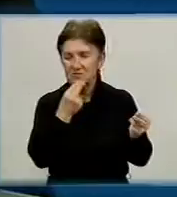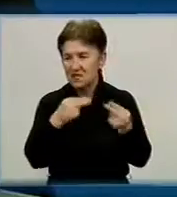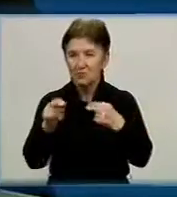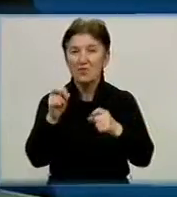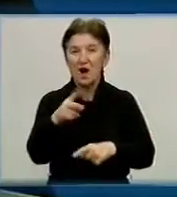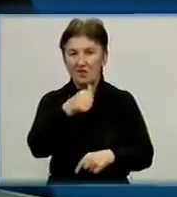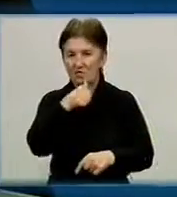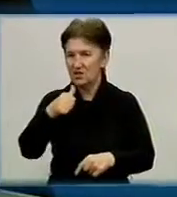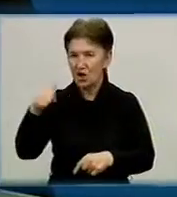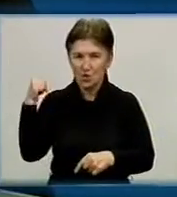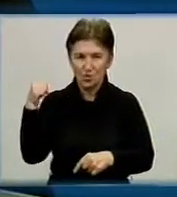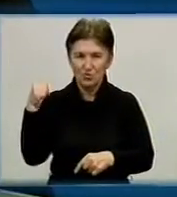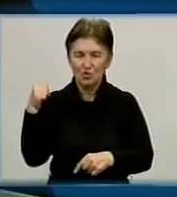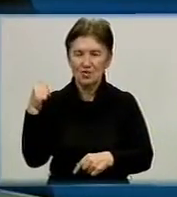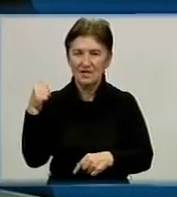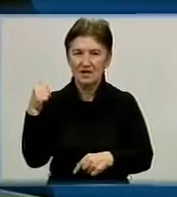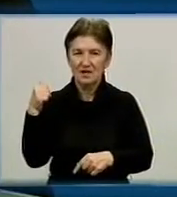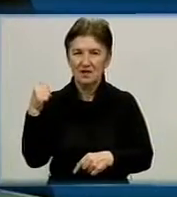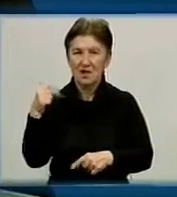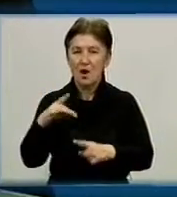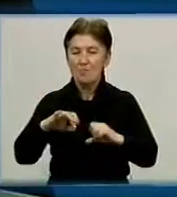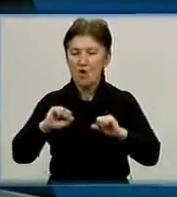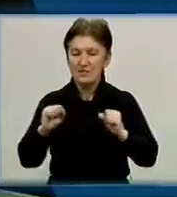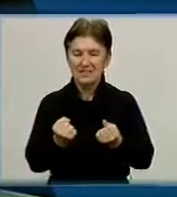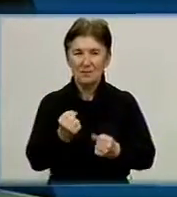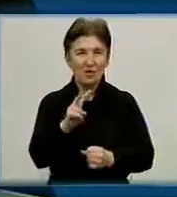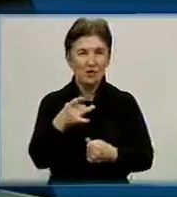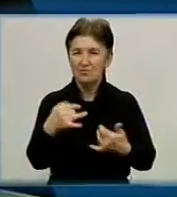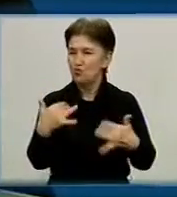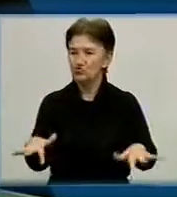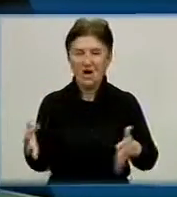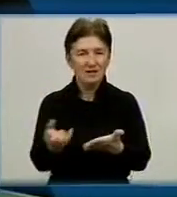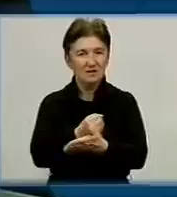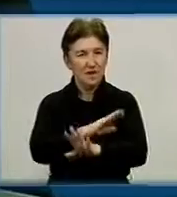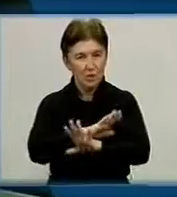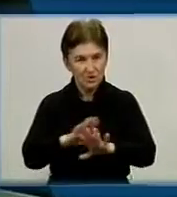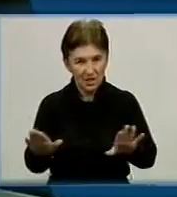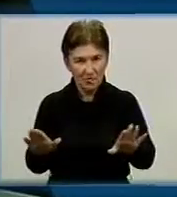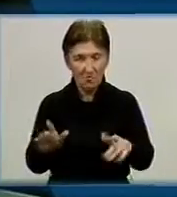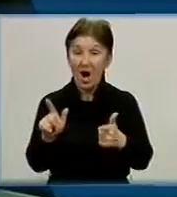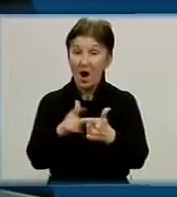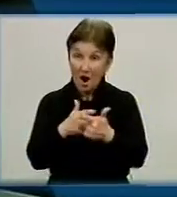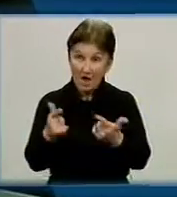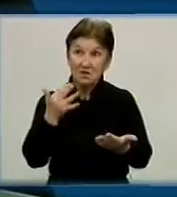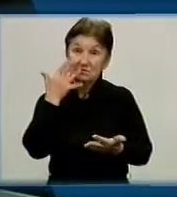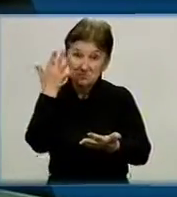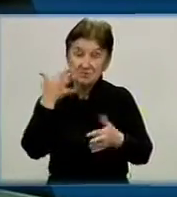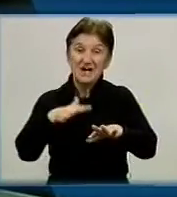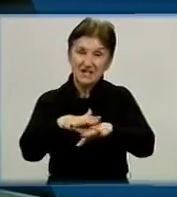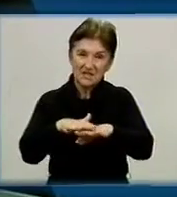як в минулому році по озимому клину, ми вже не отримаємо. Але розраховуємо на